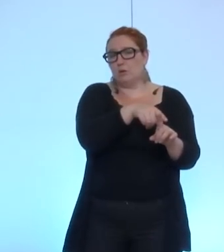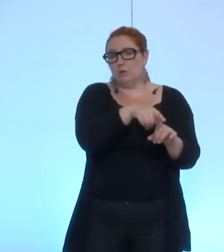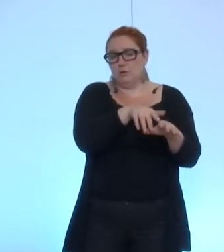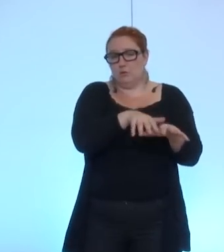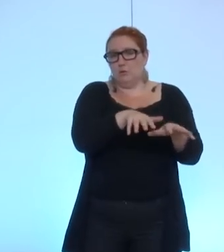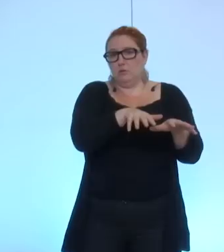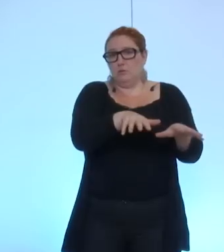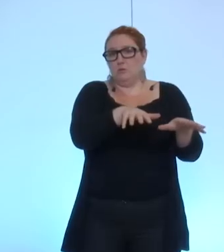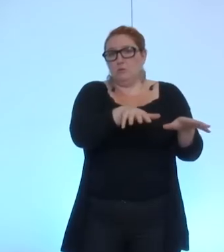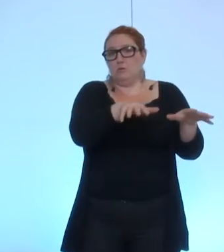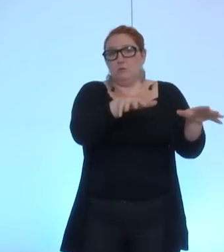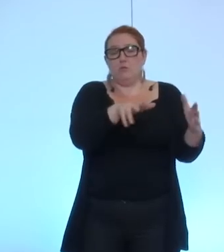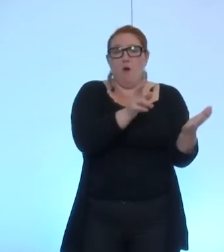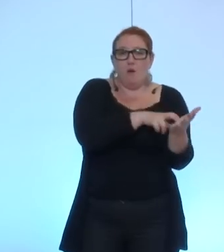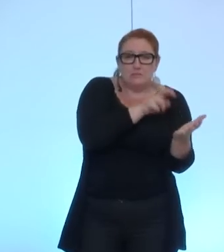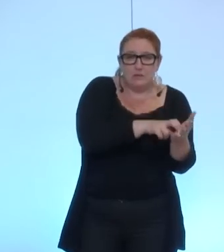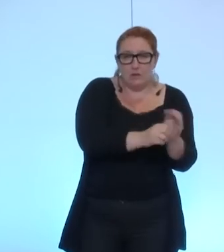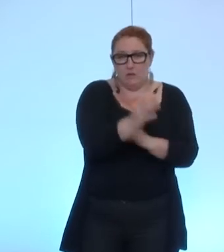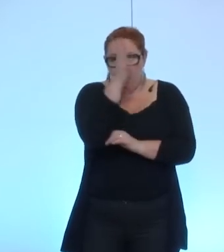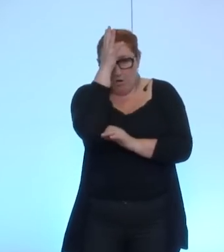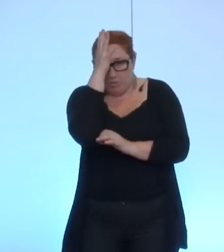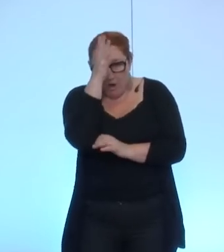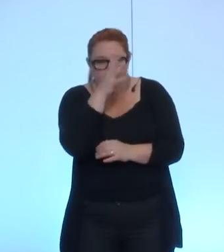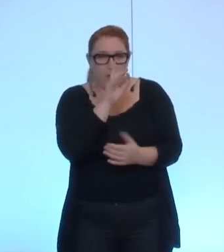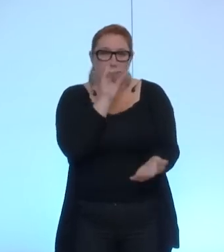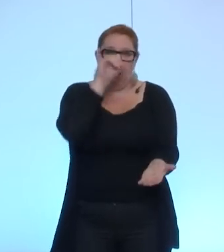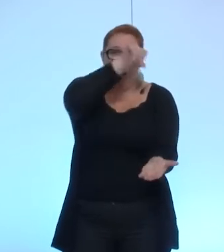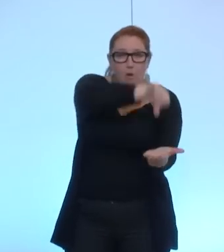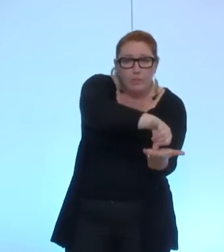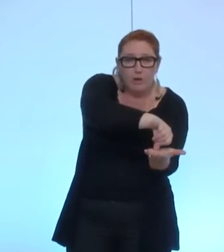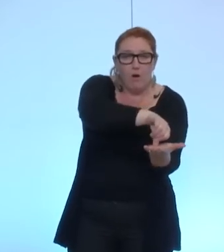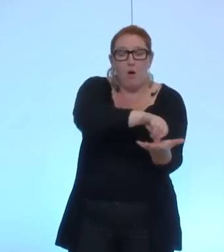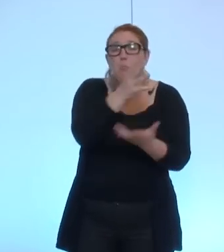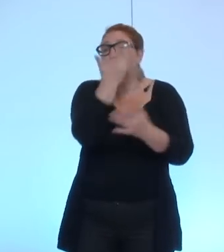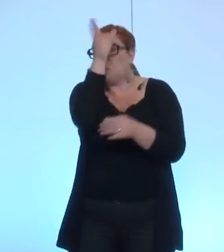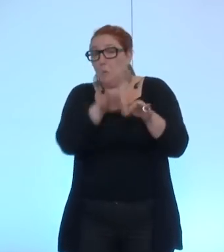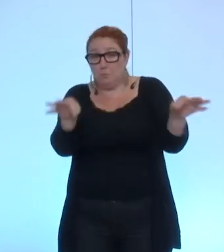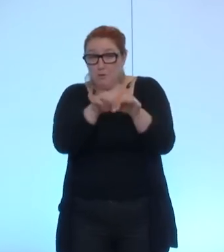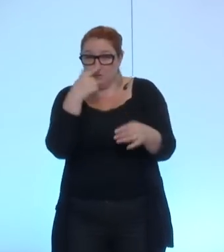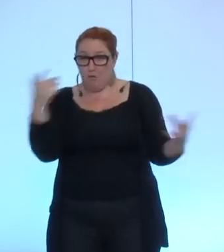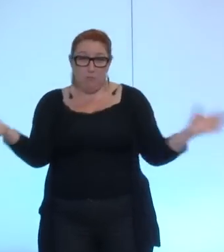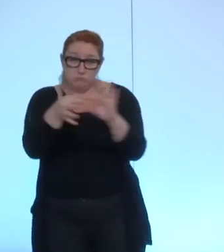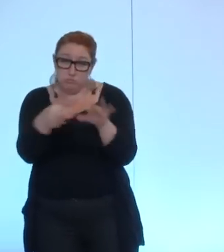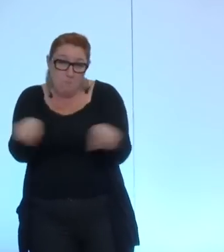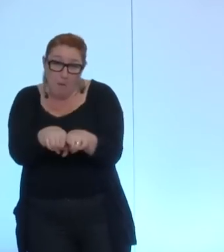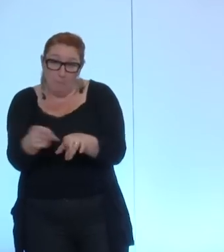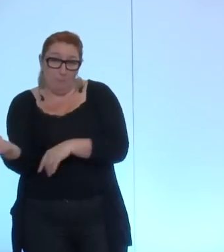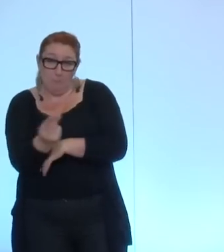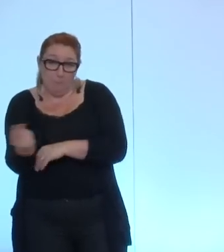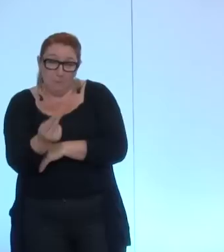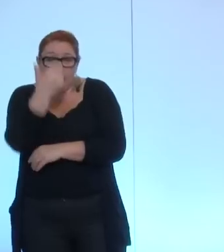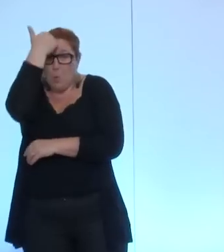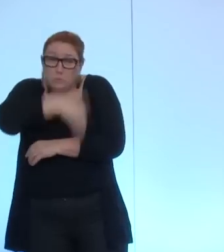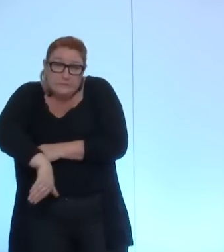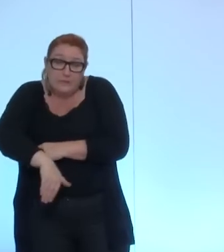de sinistres besognes en Syrie en Irak en Iran et peut-être encore dans d'autres pays on sait